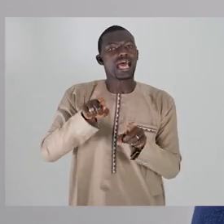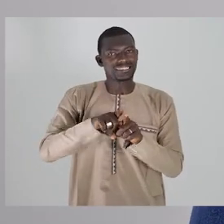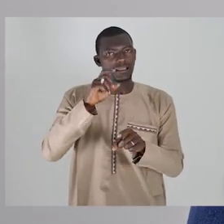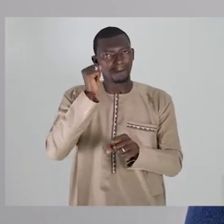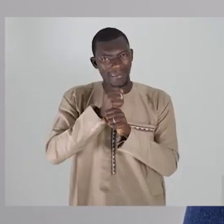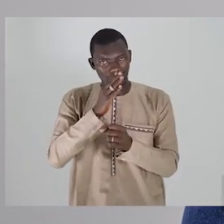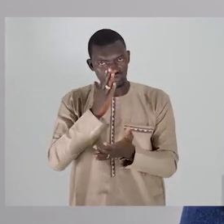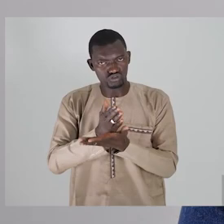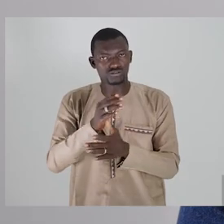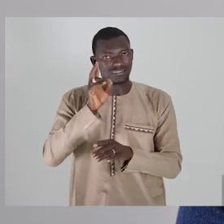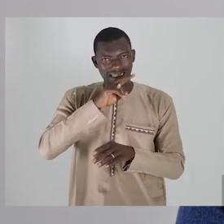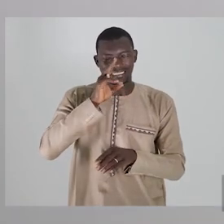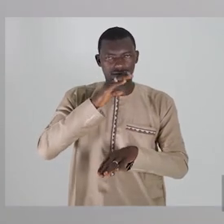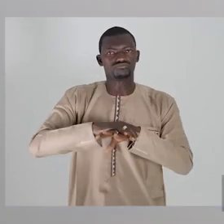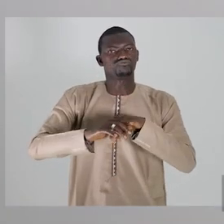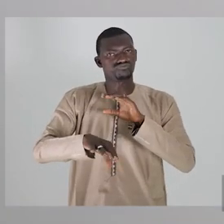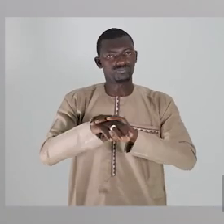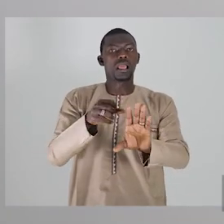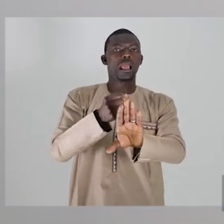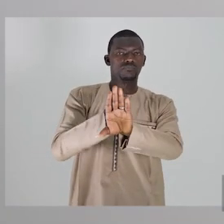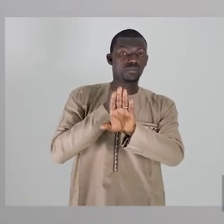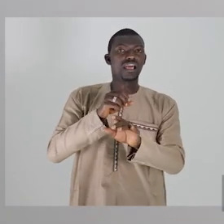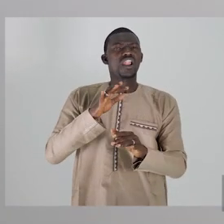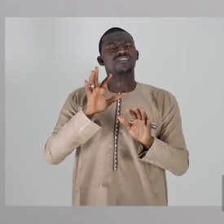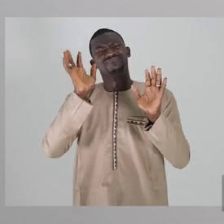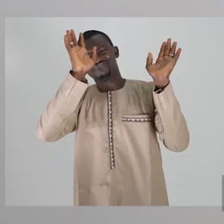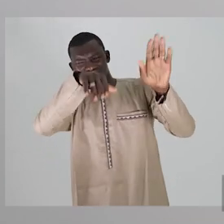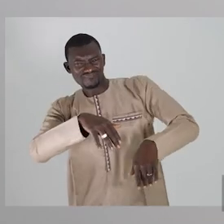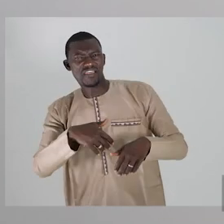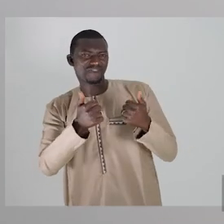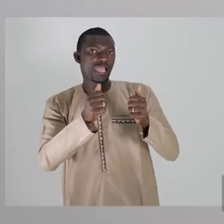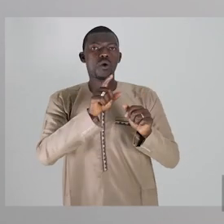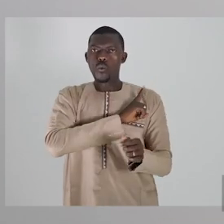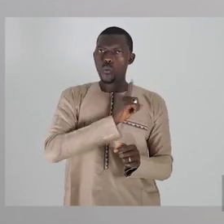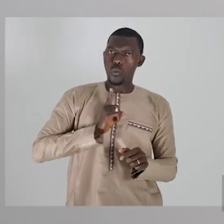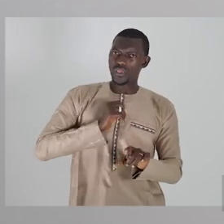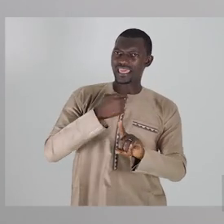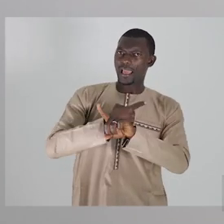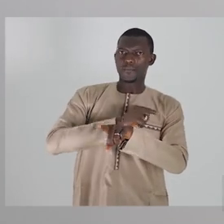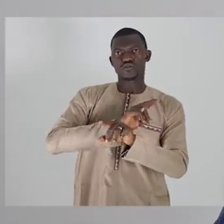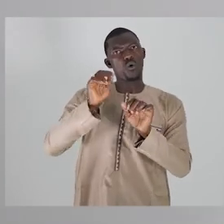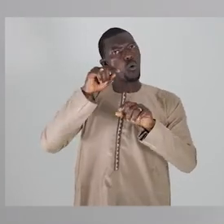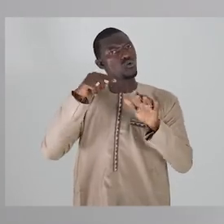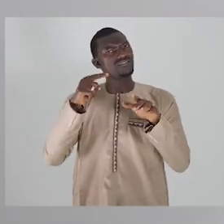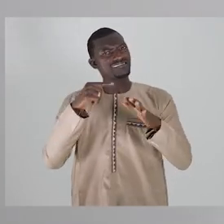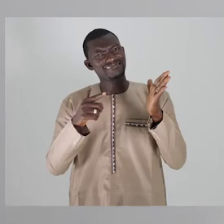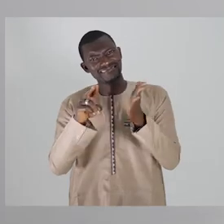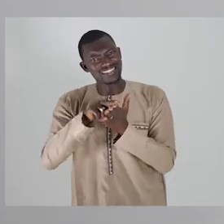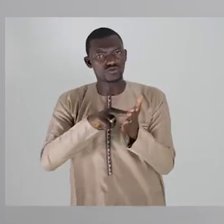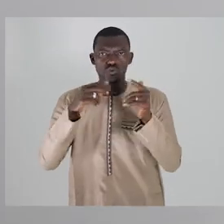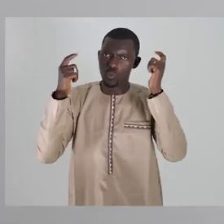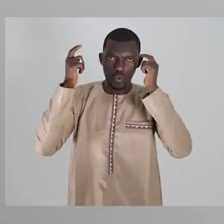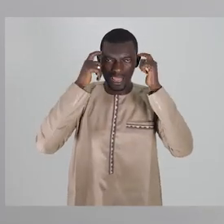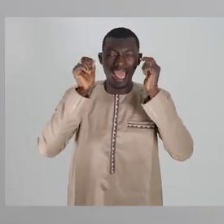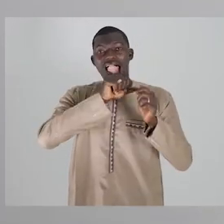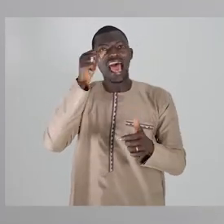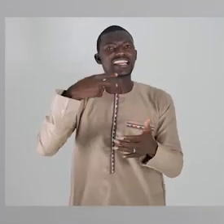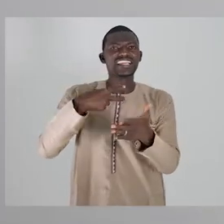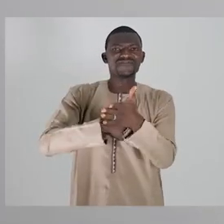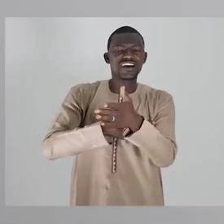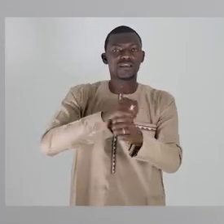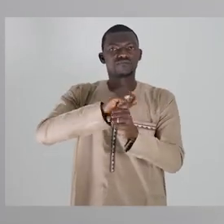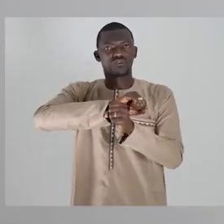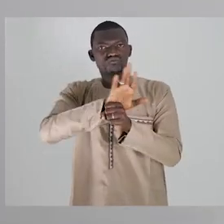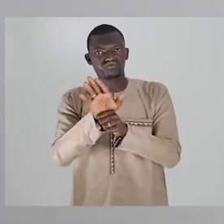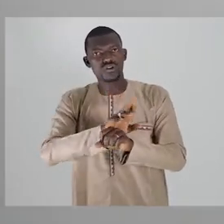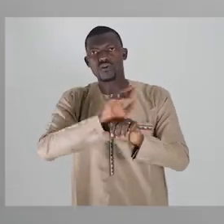Sada porno mask. Koma anda no porno ortodadun eo no ito ortodadun. Wedodadun no fewi. Dundo moji ene ngambi endbebeng.